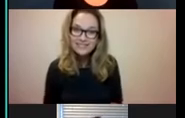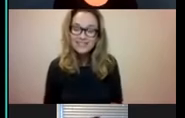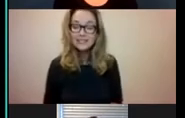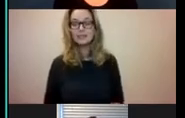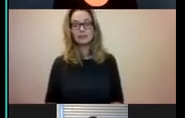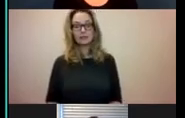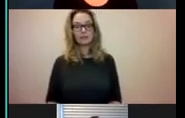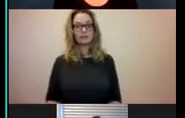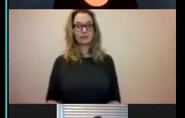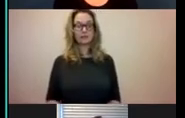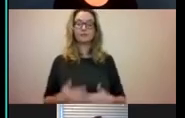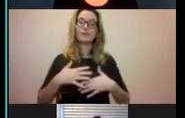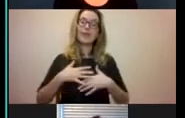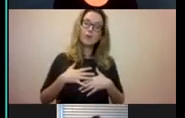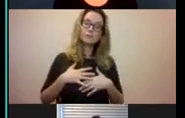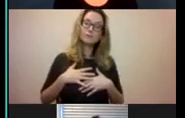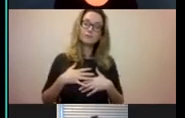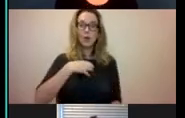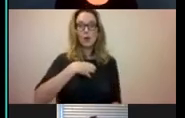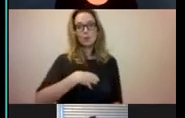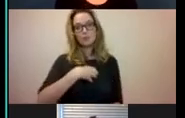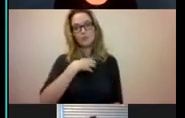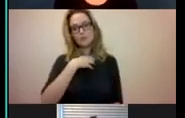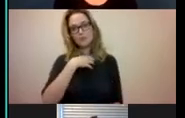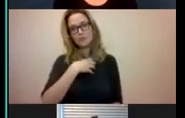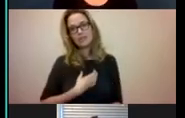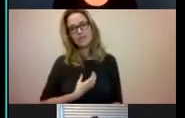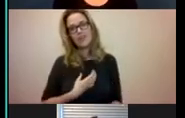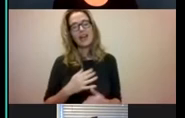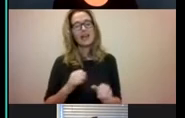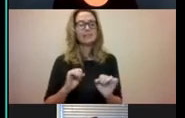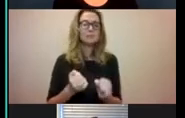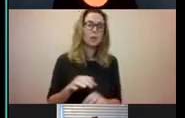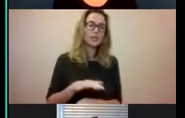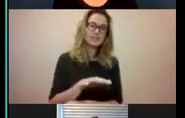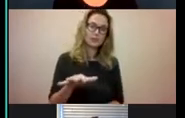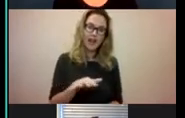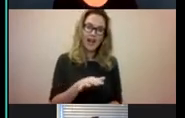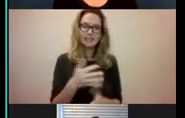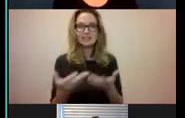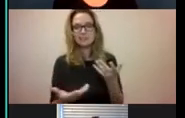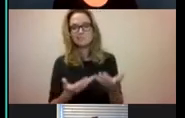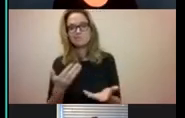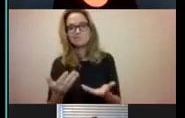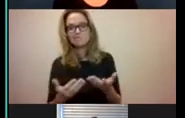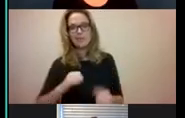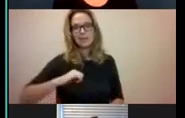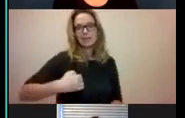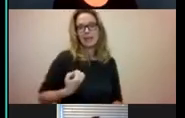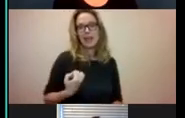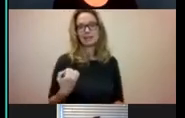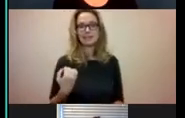Nou, privé zat ik in een moeilijke situatie. Mijn relatie was net verbroken.